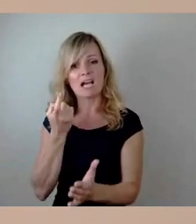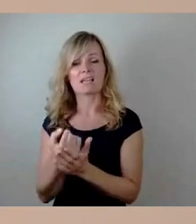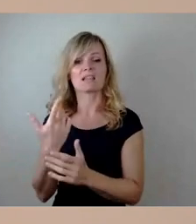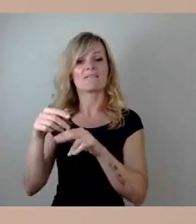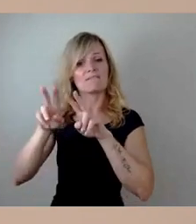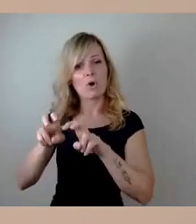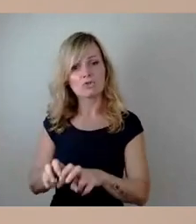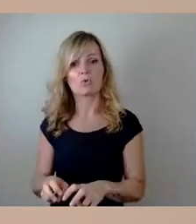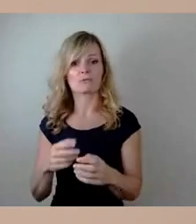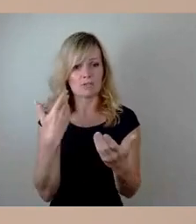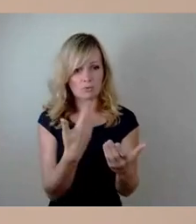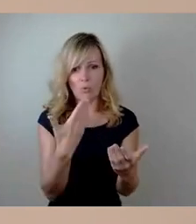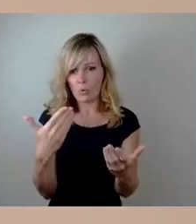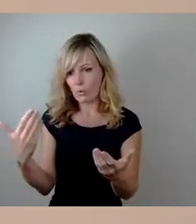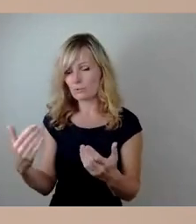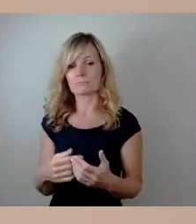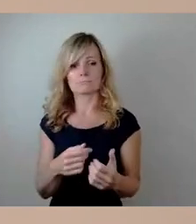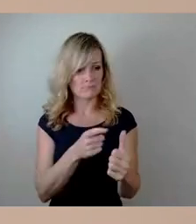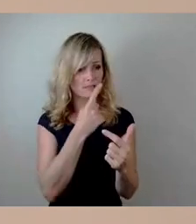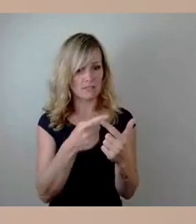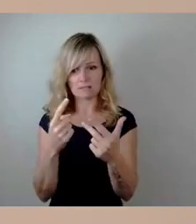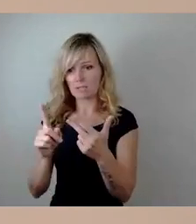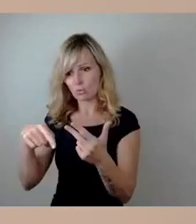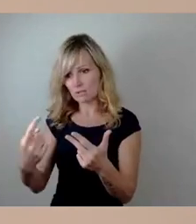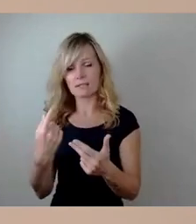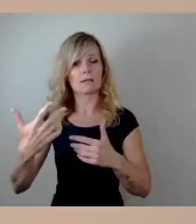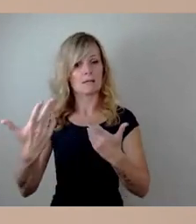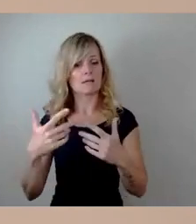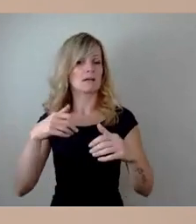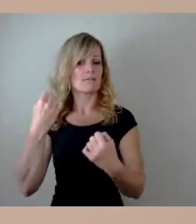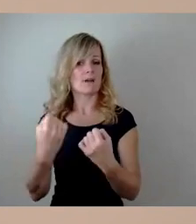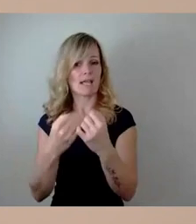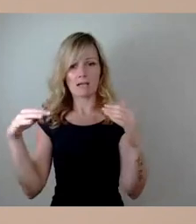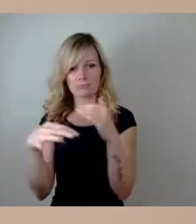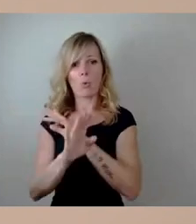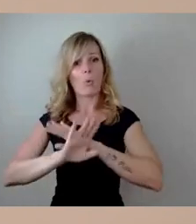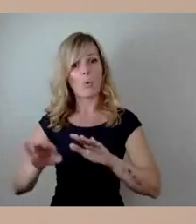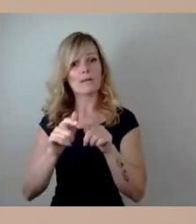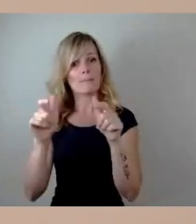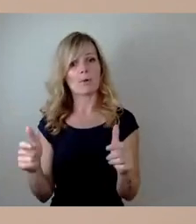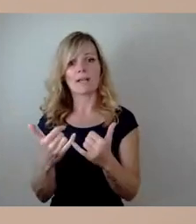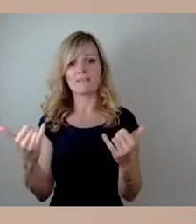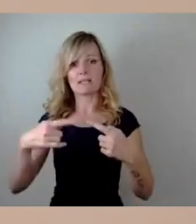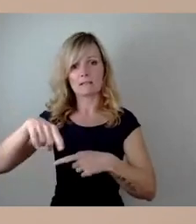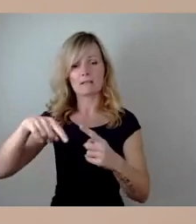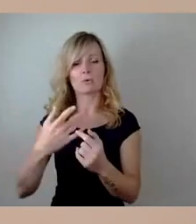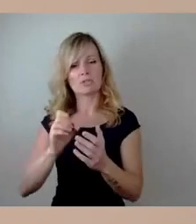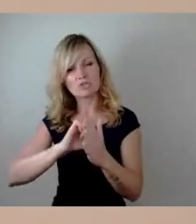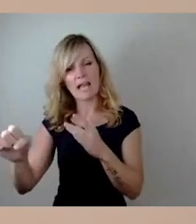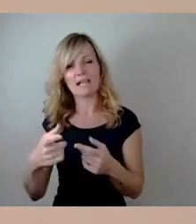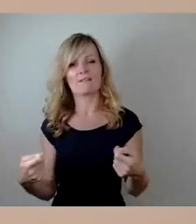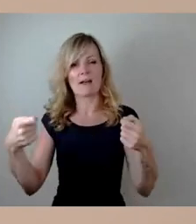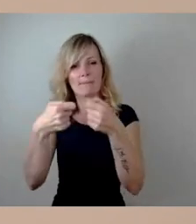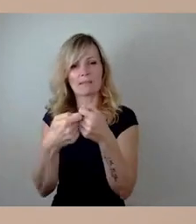Umgang mit der Verkehrssituation ohne die Brücke und natürlich schnelles Wiederherstellen dieser Verkehrsverbindung, die eine